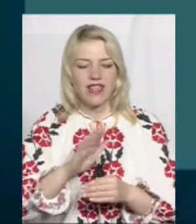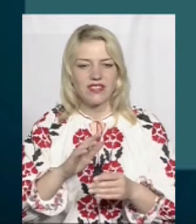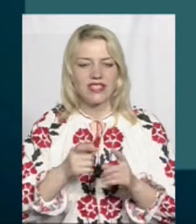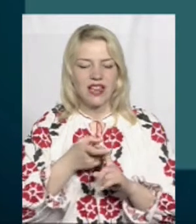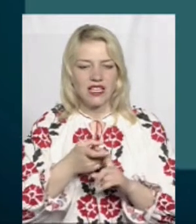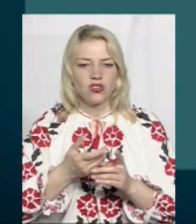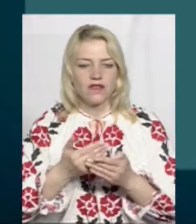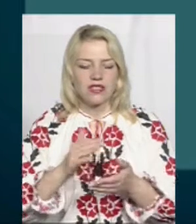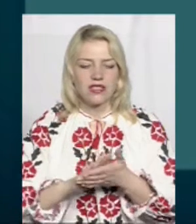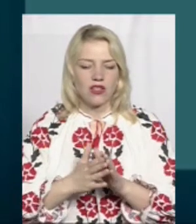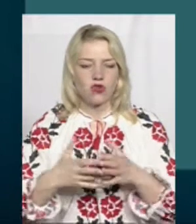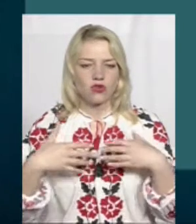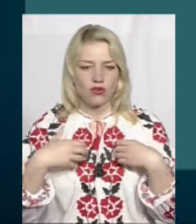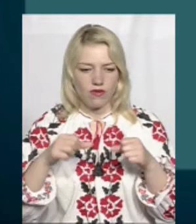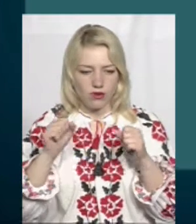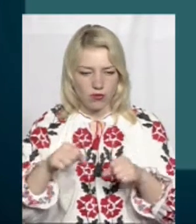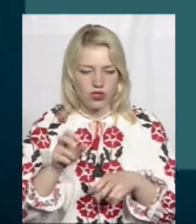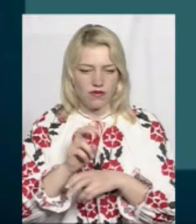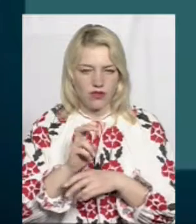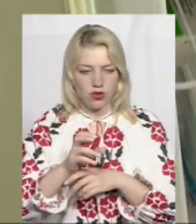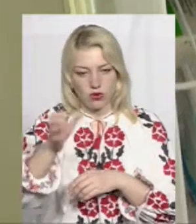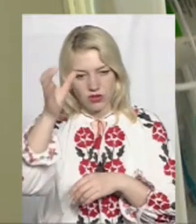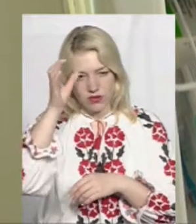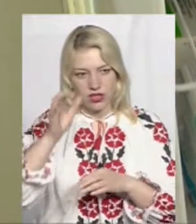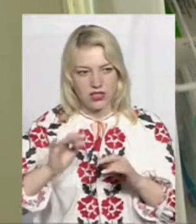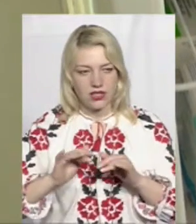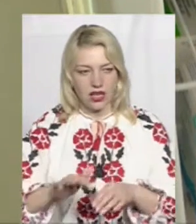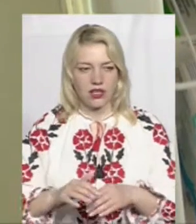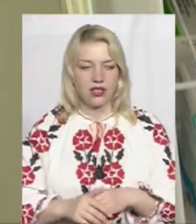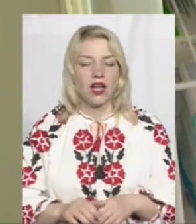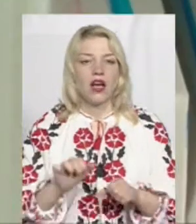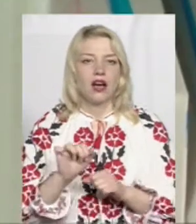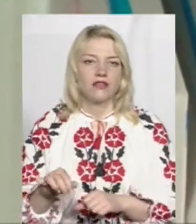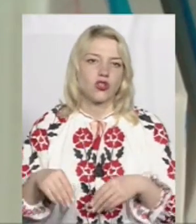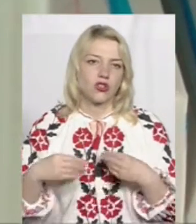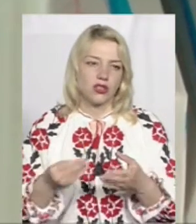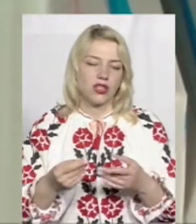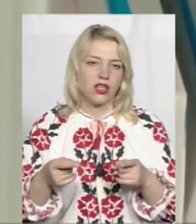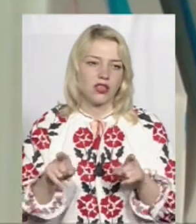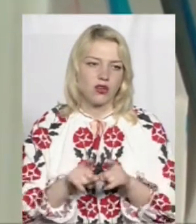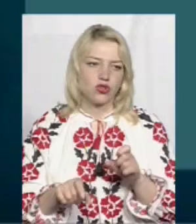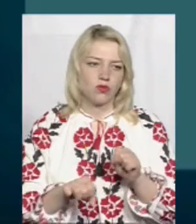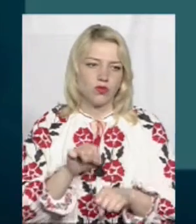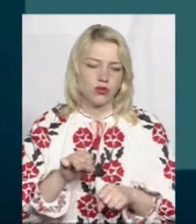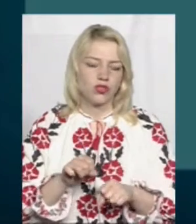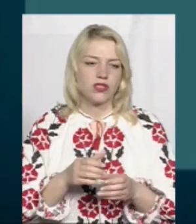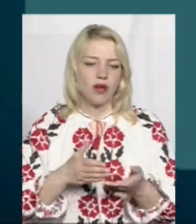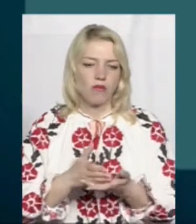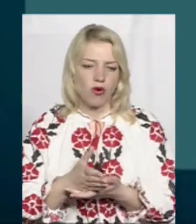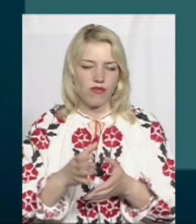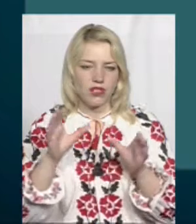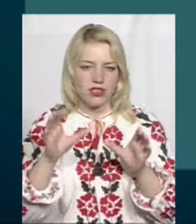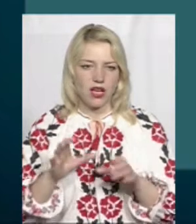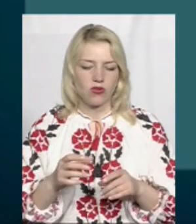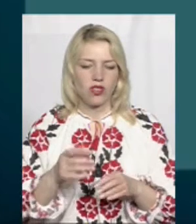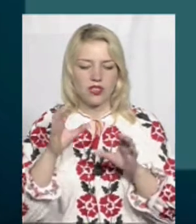від стану здоров'я може відвідувати освітні заклади. Адвокат додає, порушується також профільні закони МОЗу. Закон України